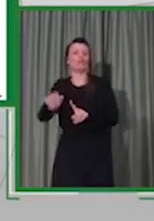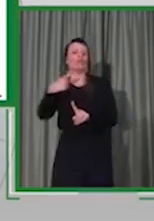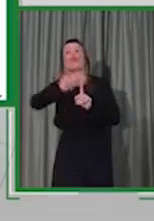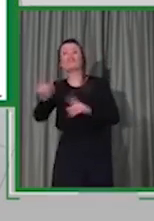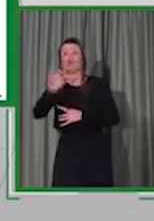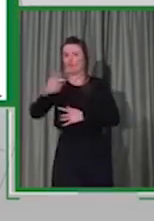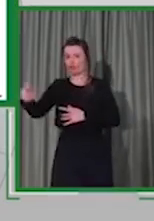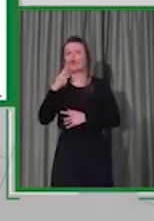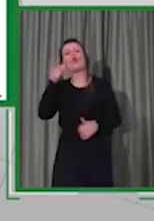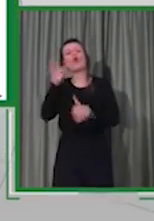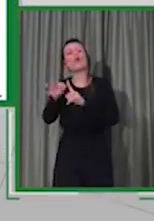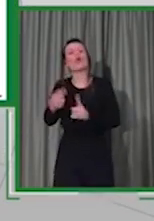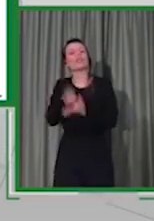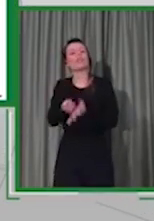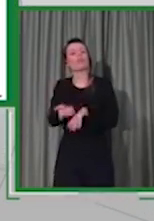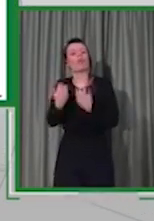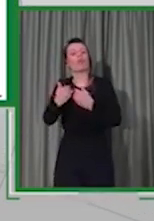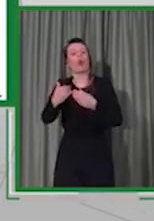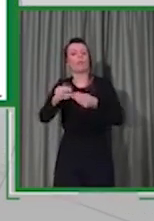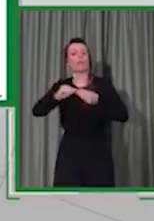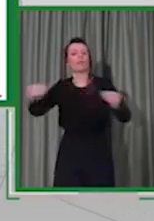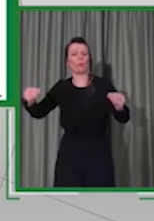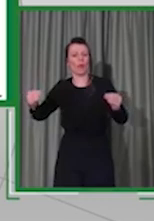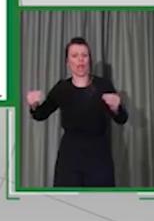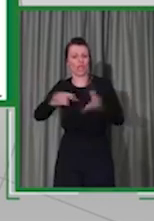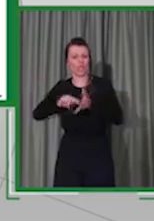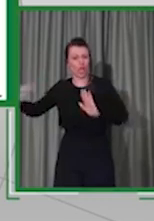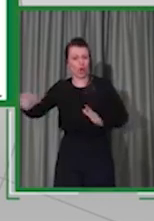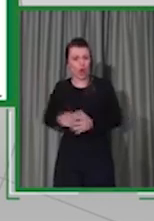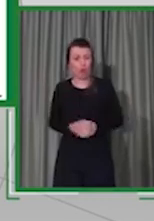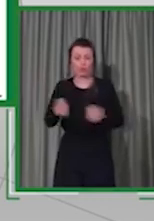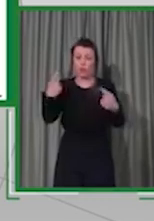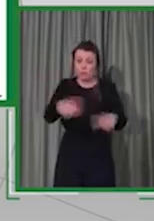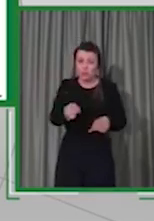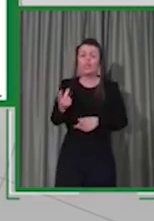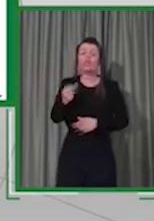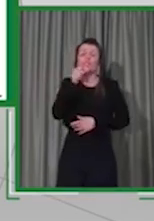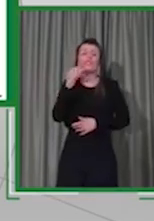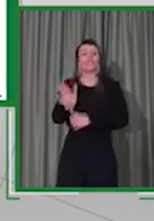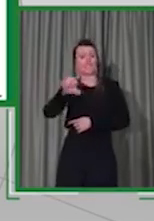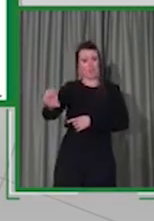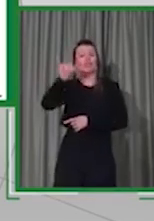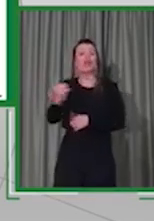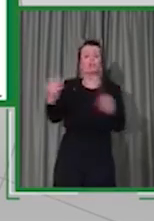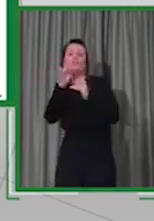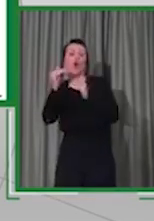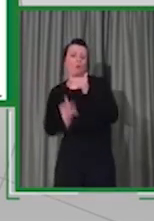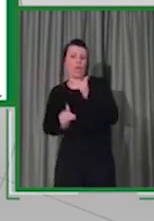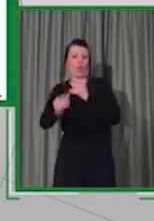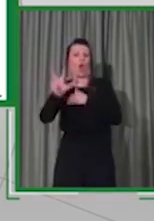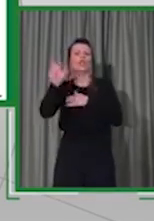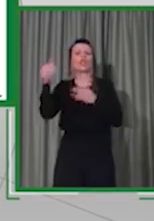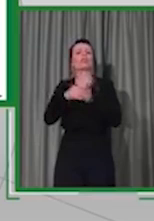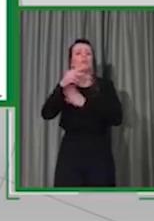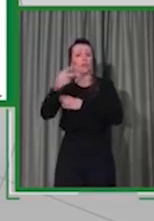presentazione dell'ISE che deve essere inferiore o uguale a 30.000 euro abbiamo deciso di agevolare ulteriormente le